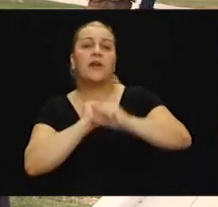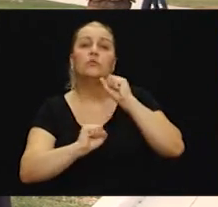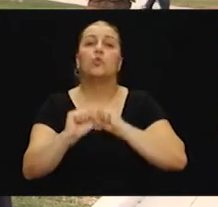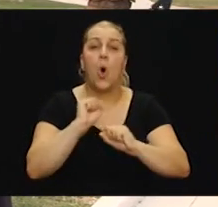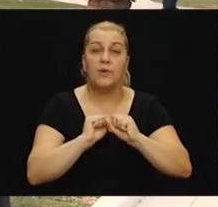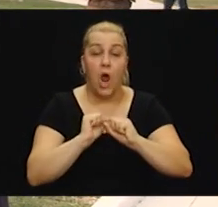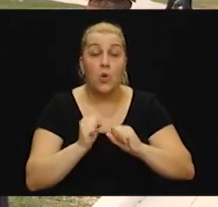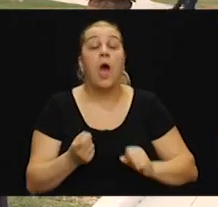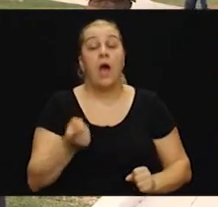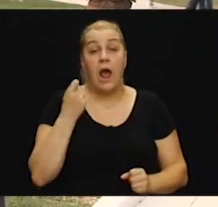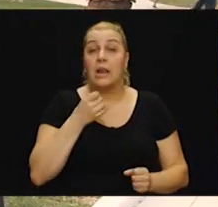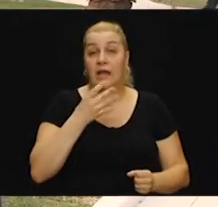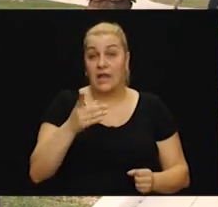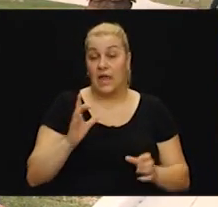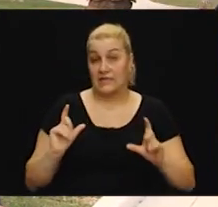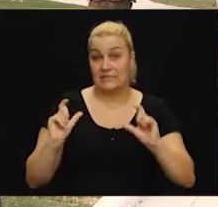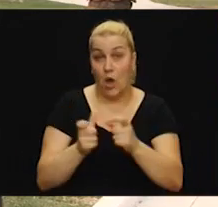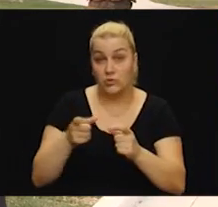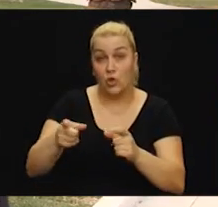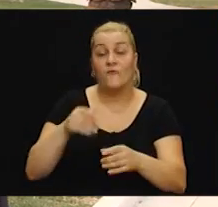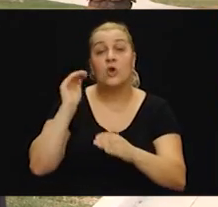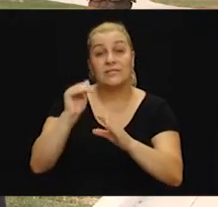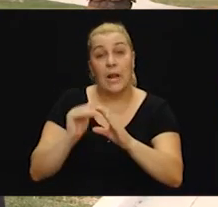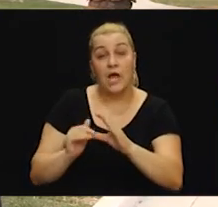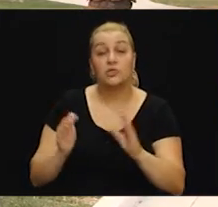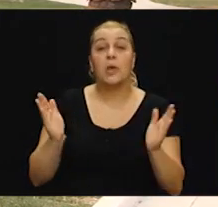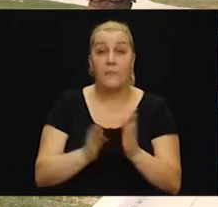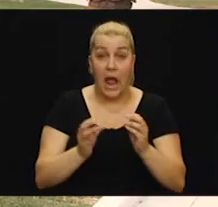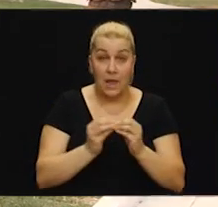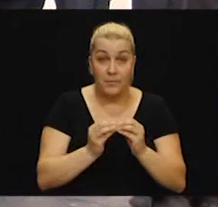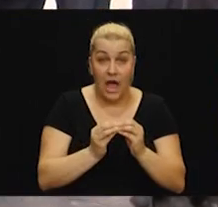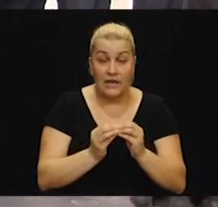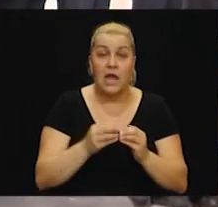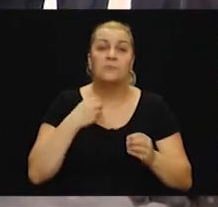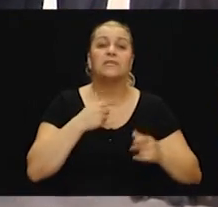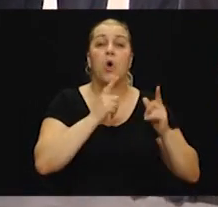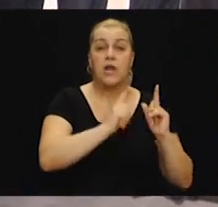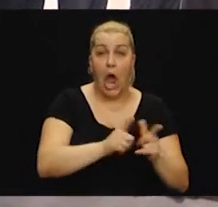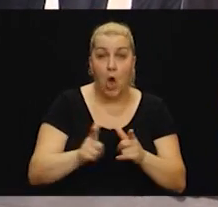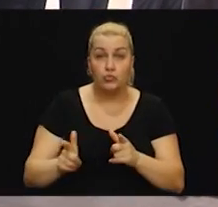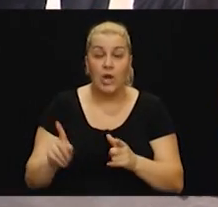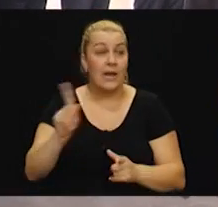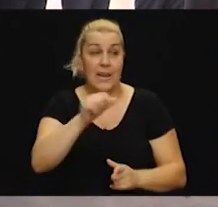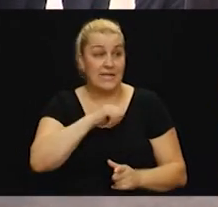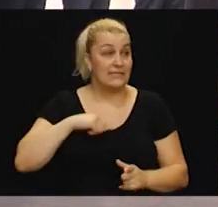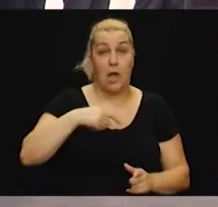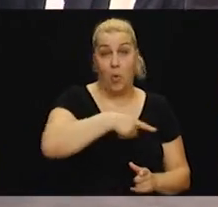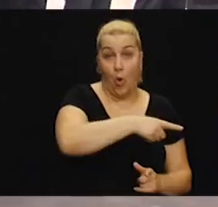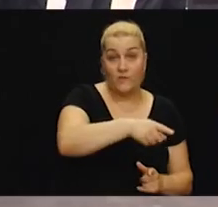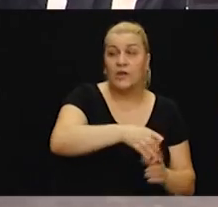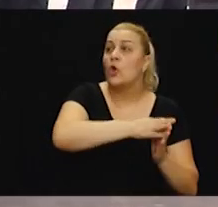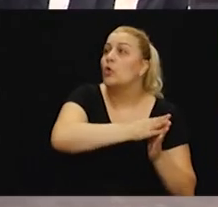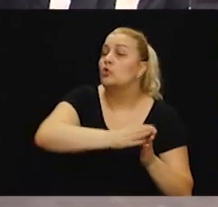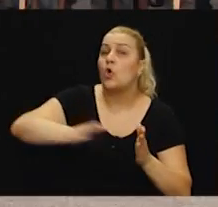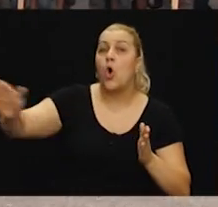je zauzeto skladište u malim barama, mi smo ne samo naoružali ovaj dio ovdje, mi smo naoružali ne samo ovaj dio ovdje, nego i